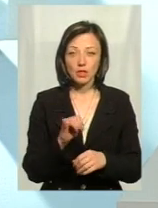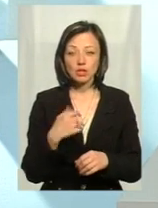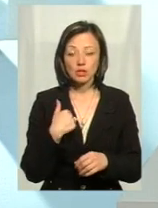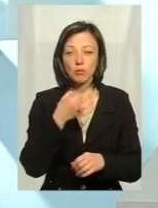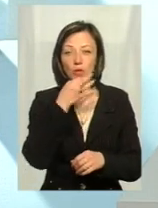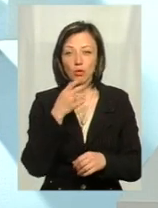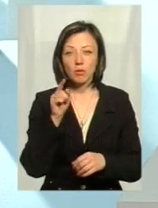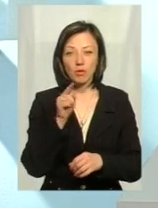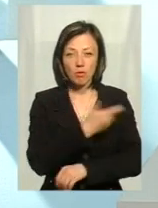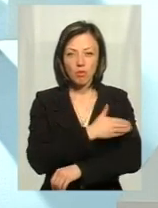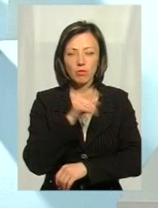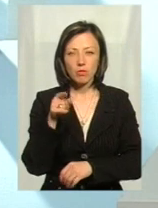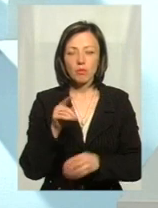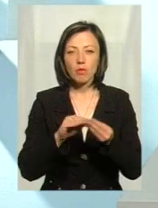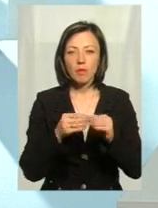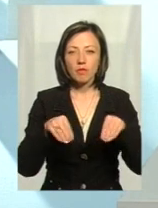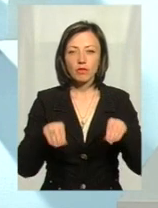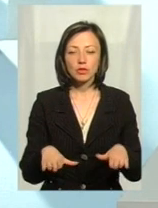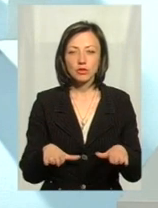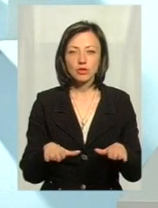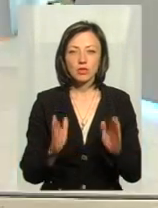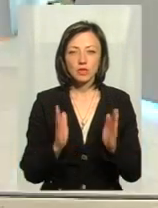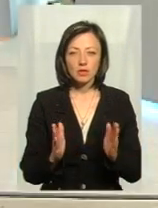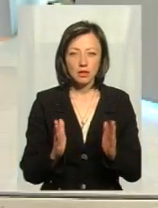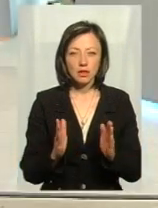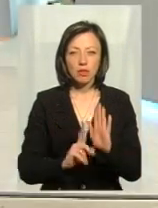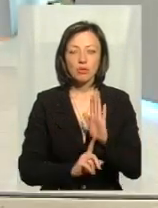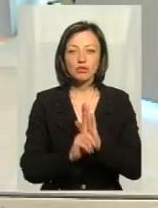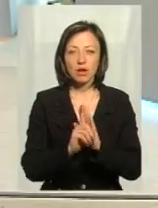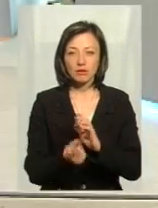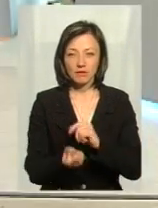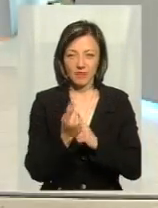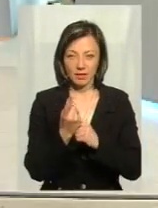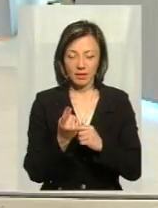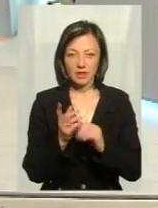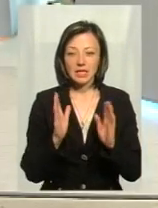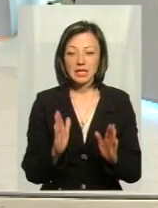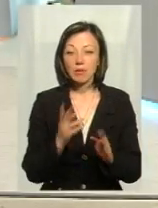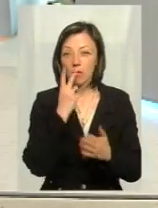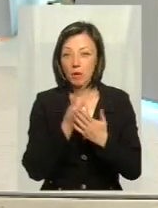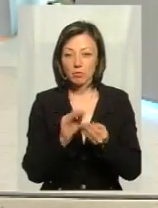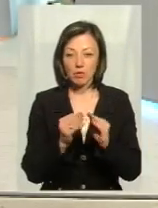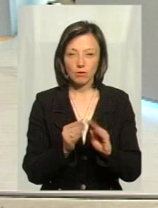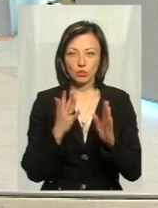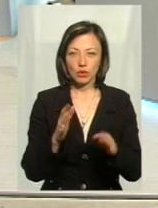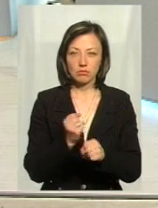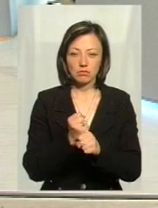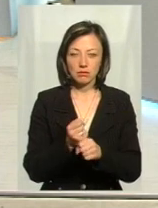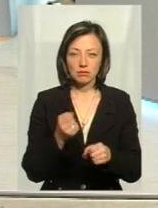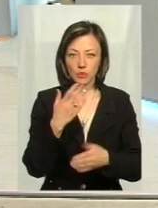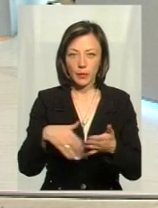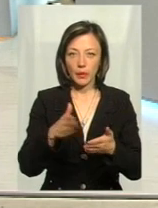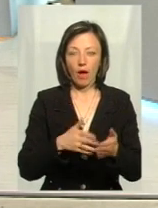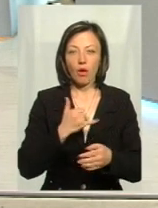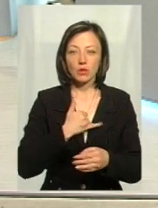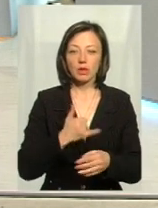мені подобається, вони проблематику вирішують тільки на початку її започаткувати. Тільки вони побачили, вони вже над нею працюють.